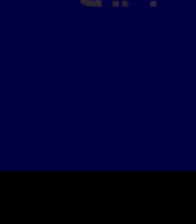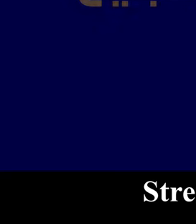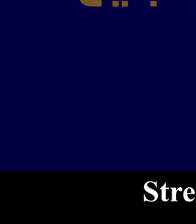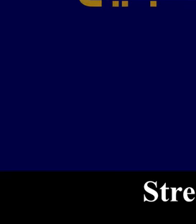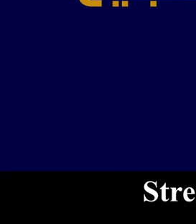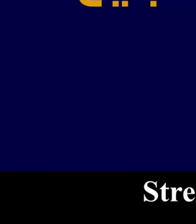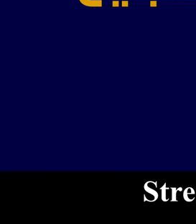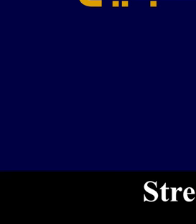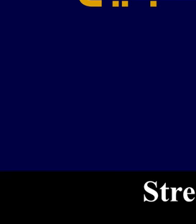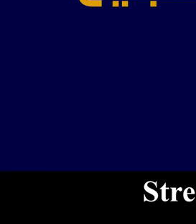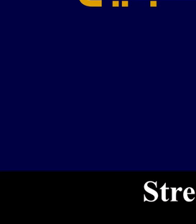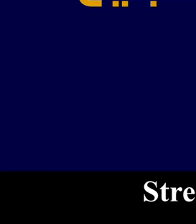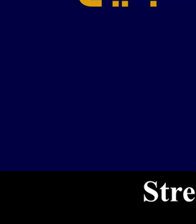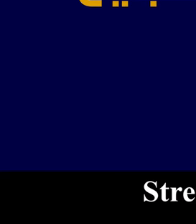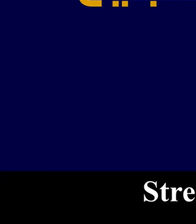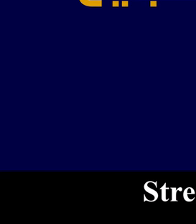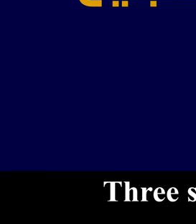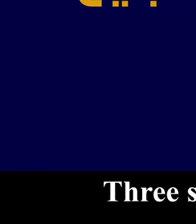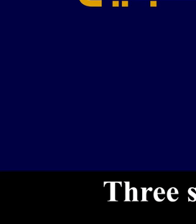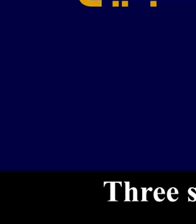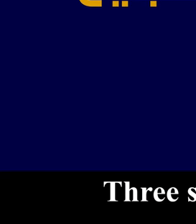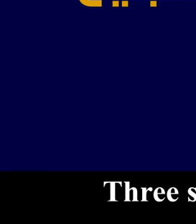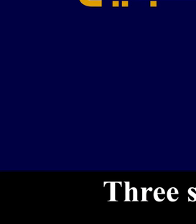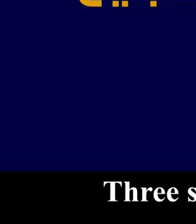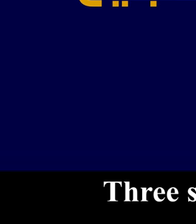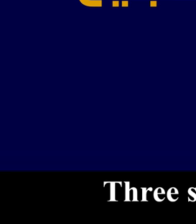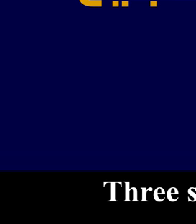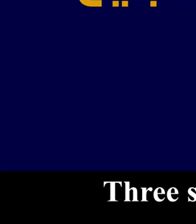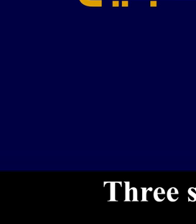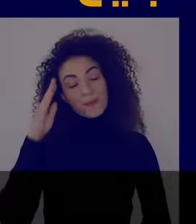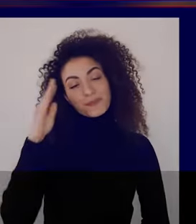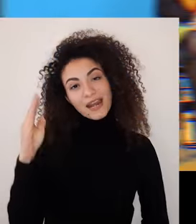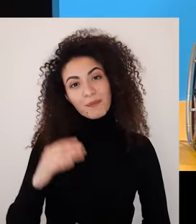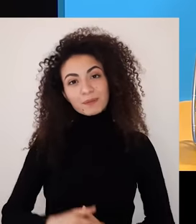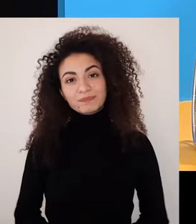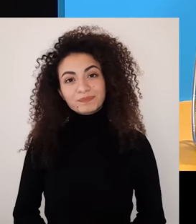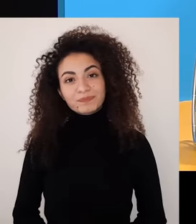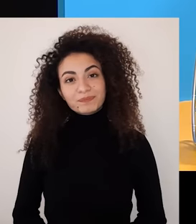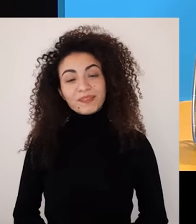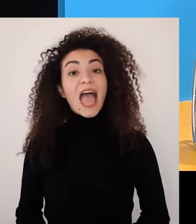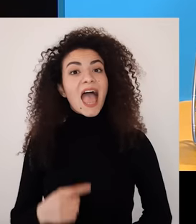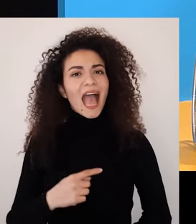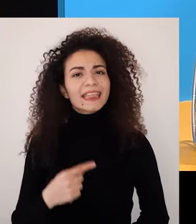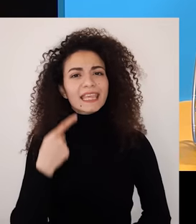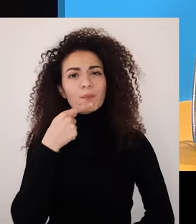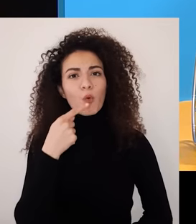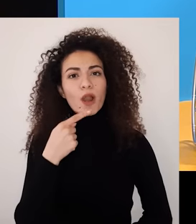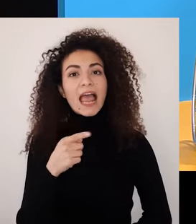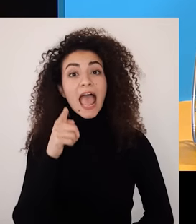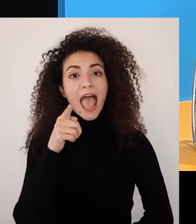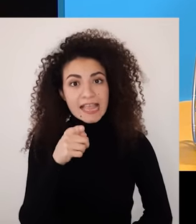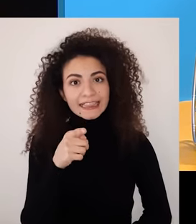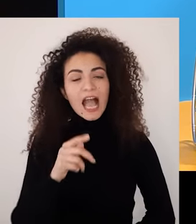تعزيز المرونية لتحقيق التغيير ثلاث قصص للإلهام والتشجيع مرحبا قانتي بيقول كون